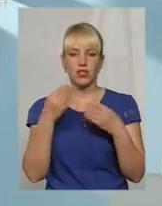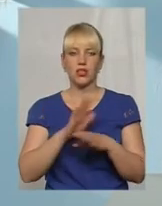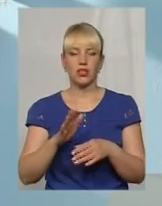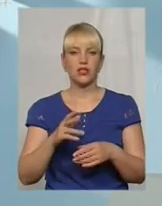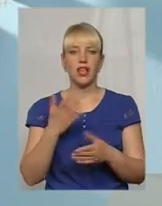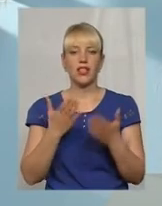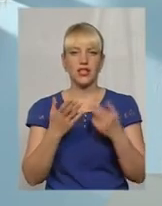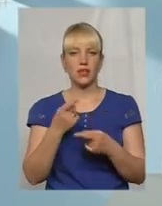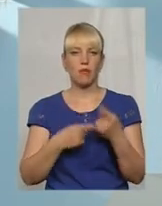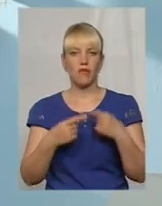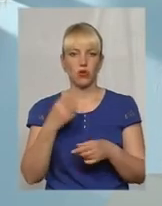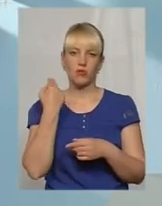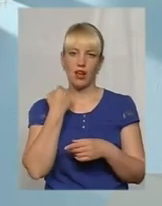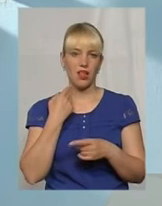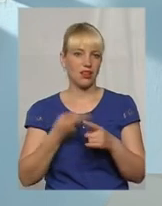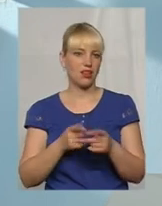я думаю, на це не повлияє.